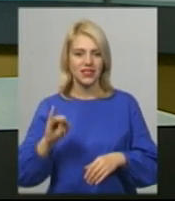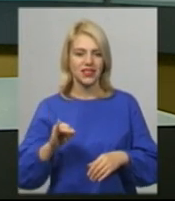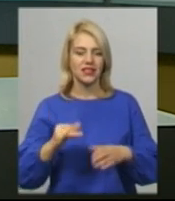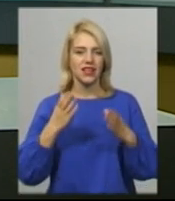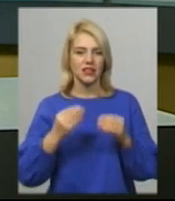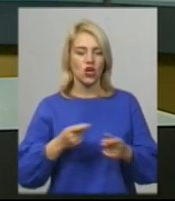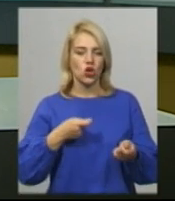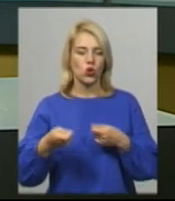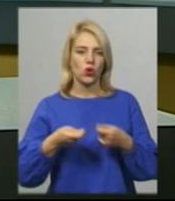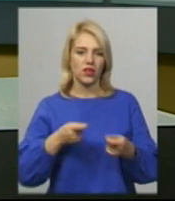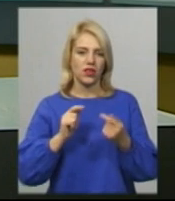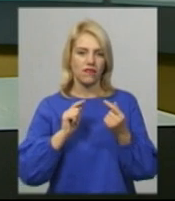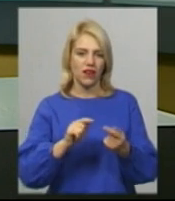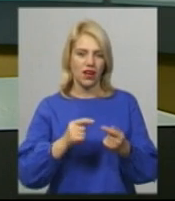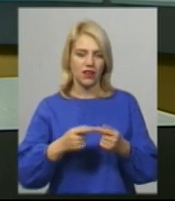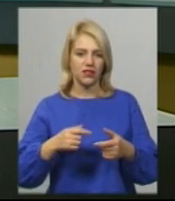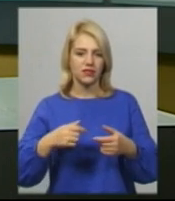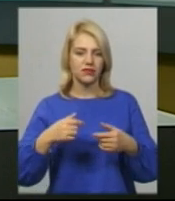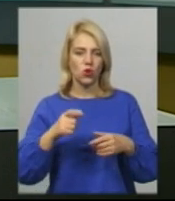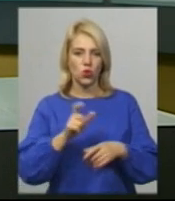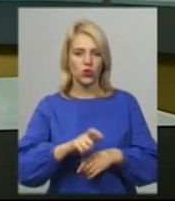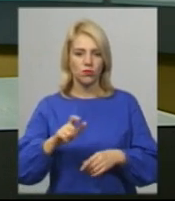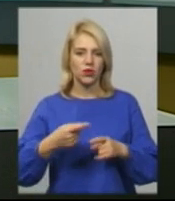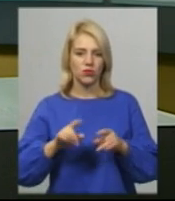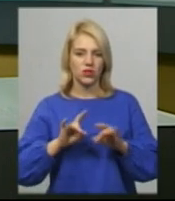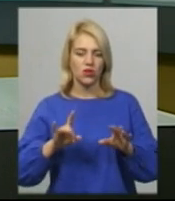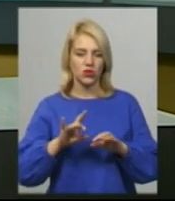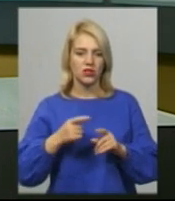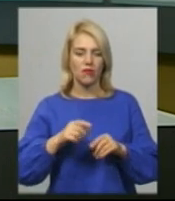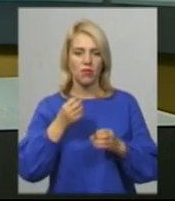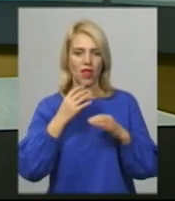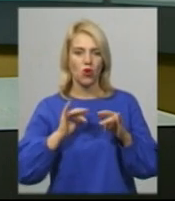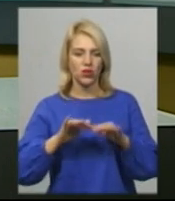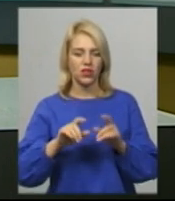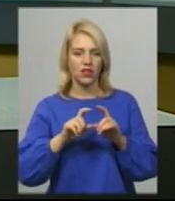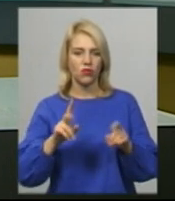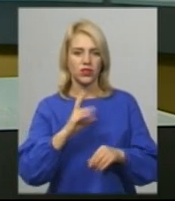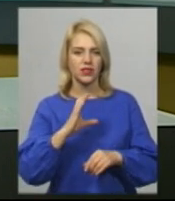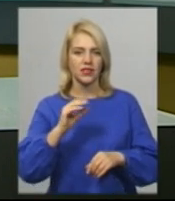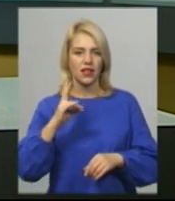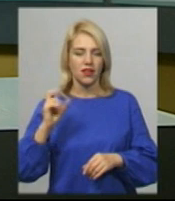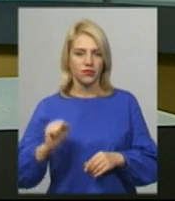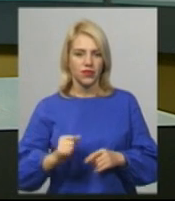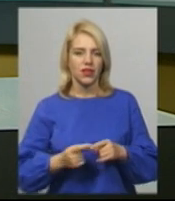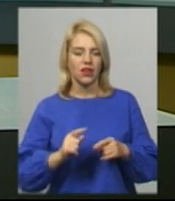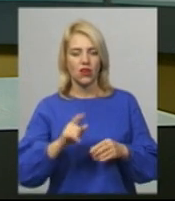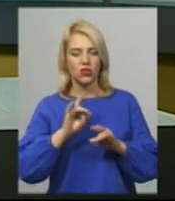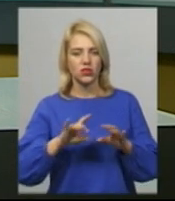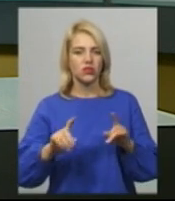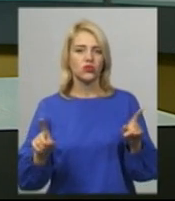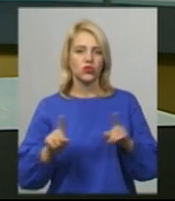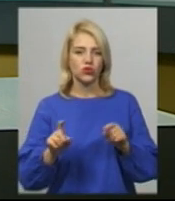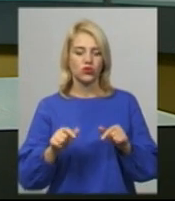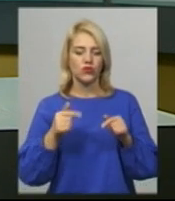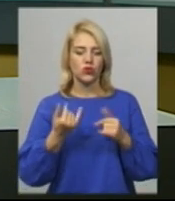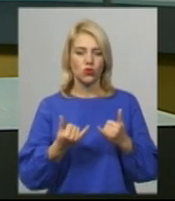людьми. Про це розповіла голова благодійного фонду «Ксена» та координаторка цієї акції Оксана Устинова. Вона каже, що сьогодні в